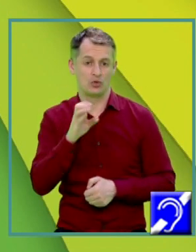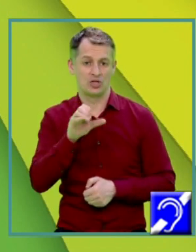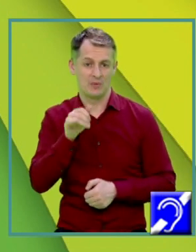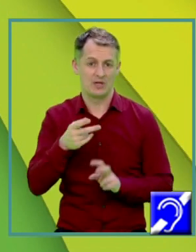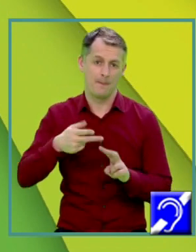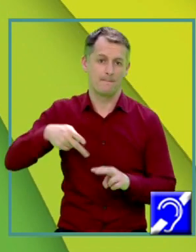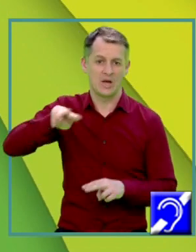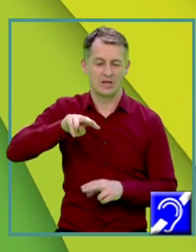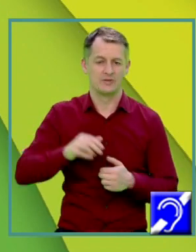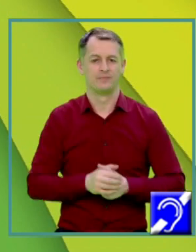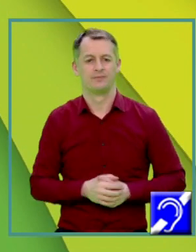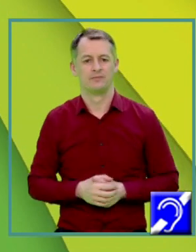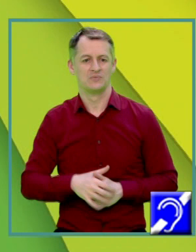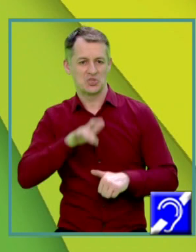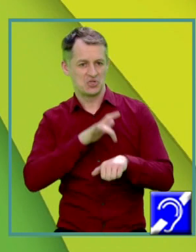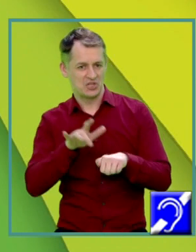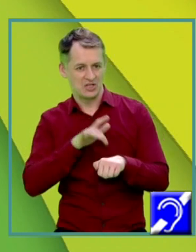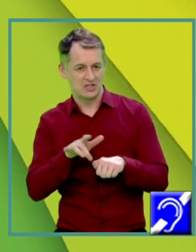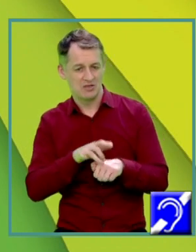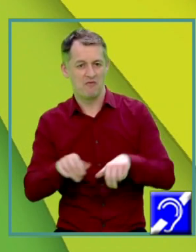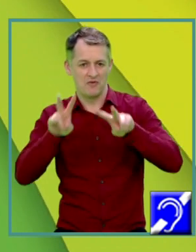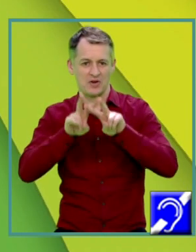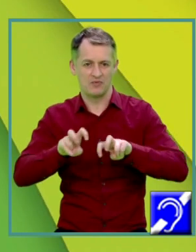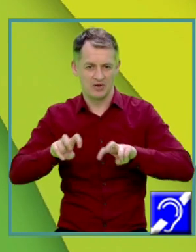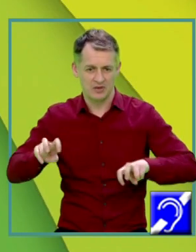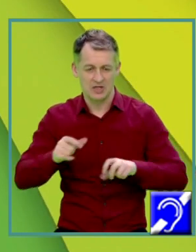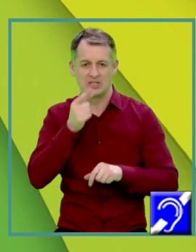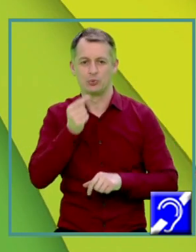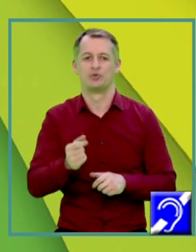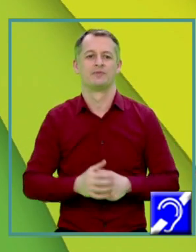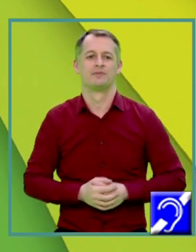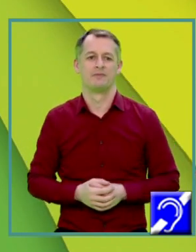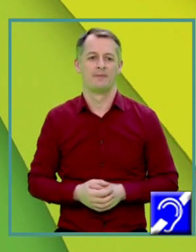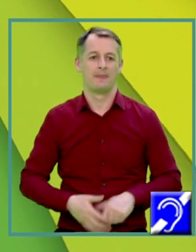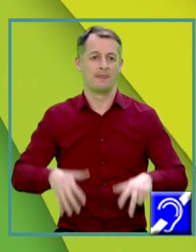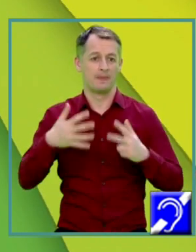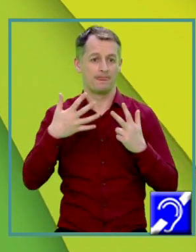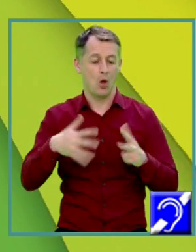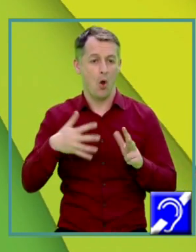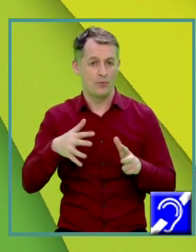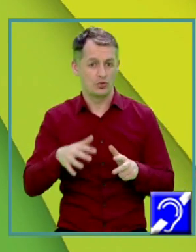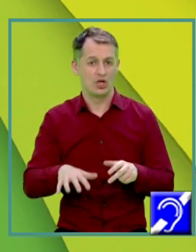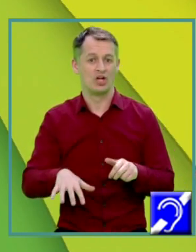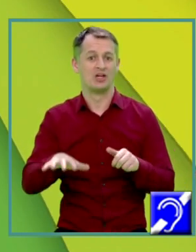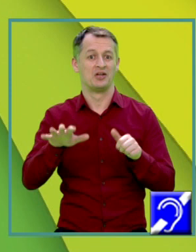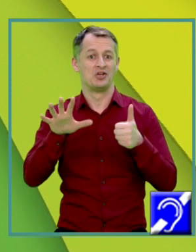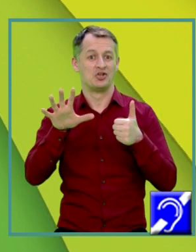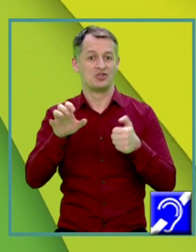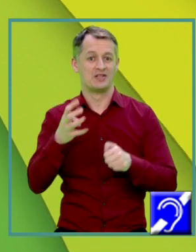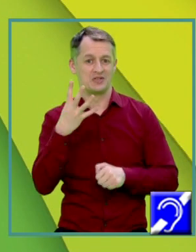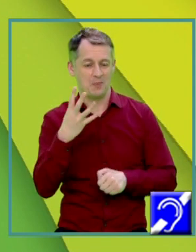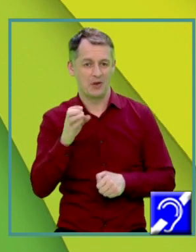pătrați Să încercăm să verificăm răspunsul 864 cm